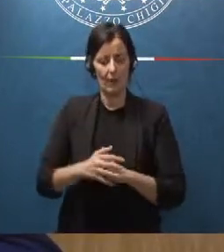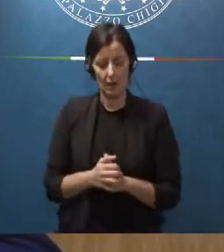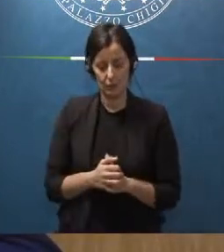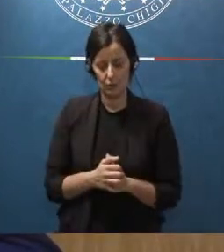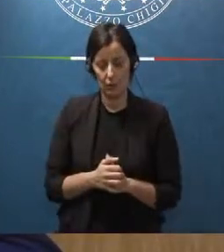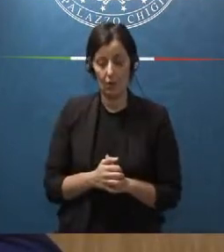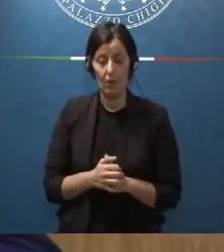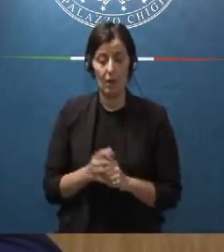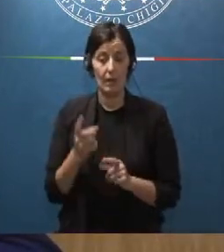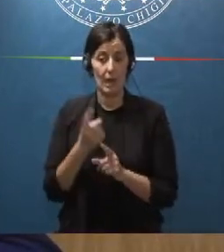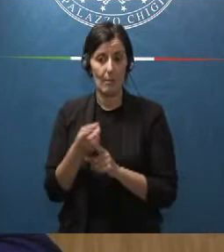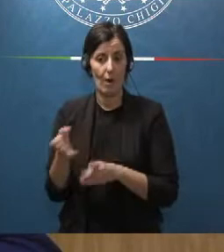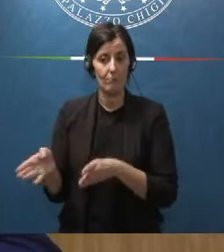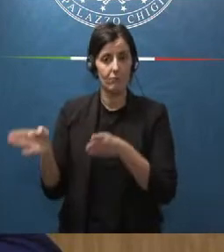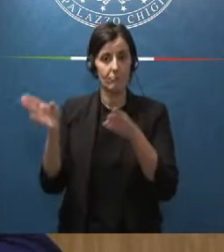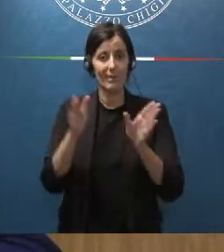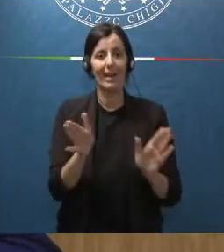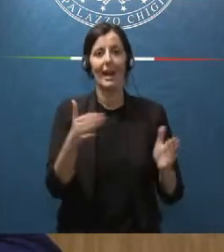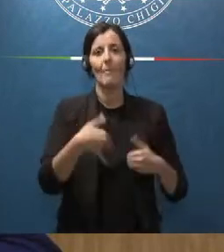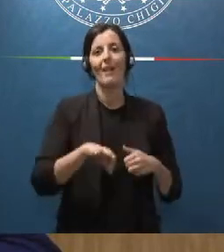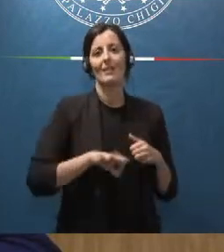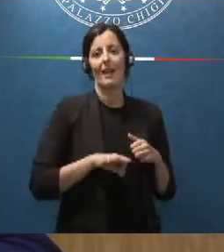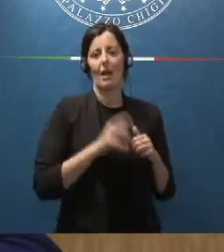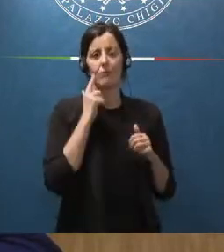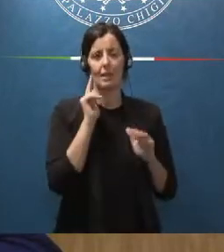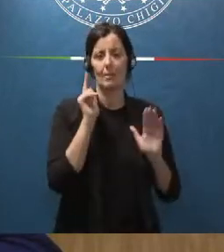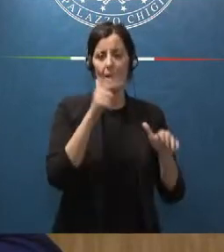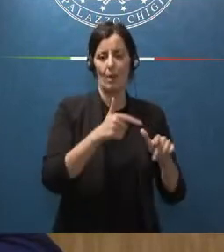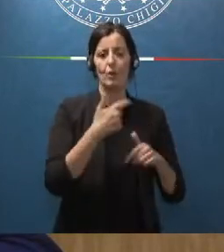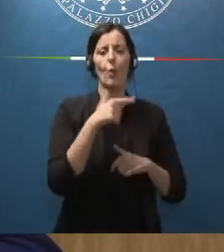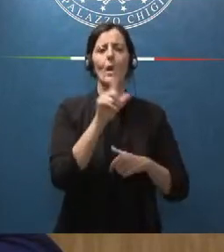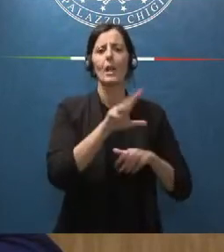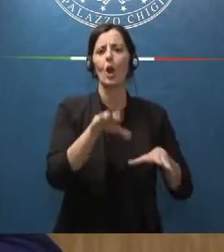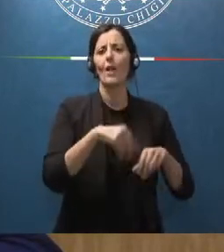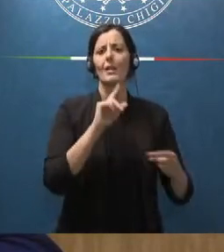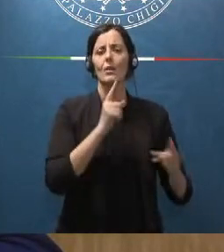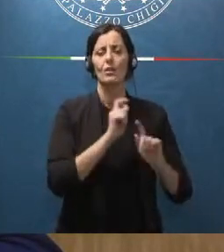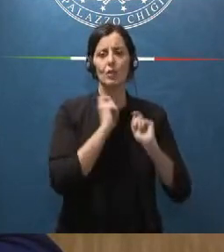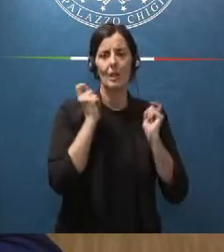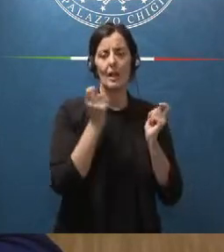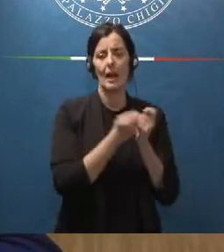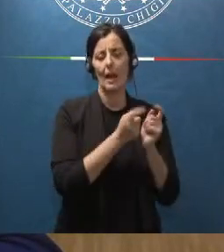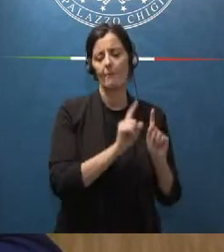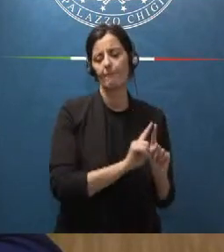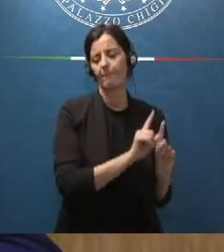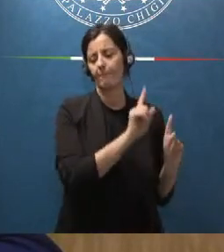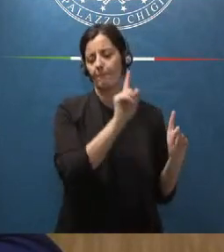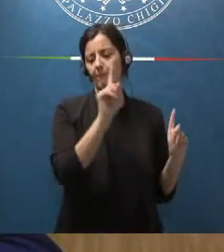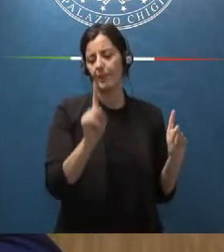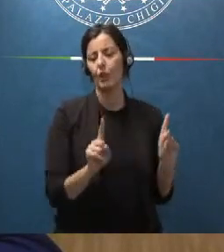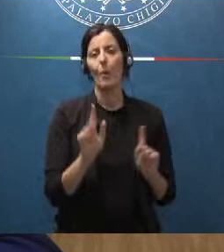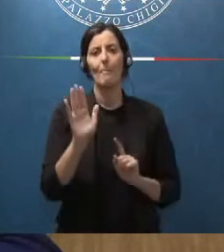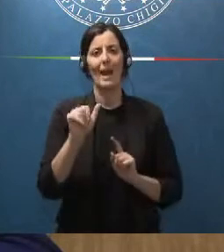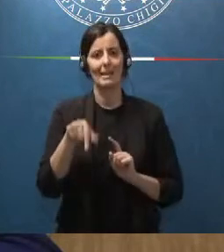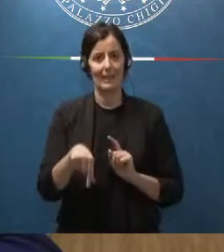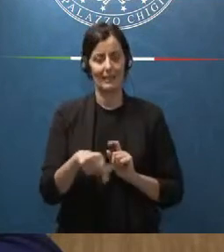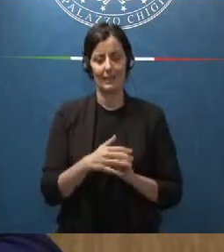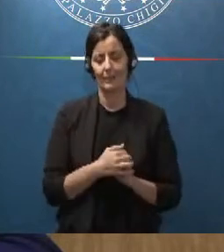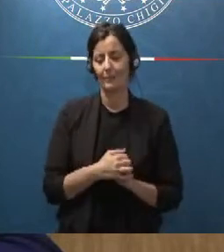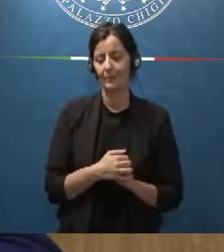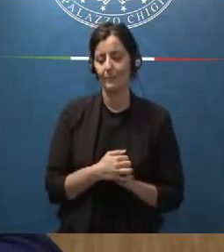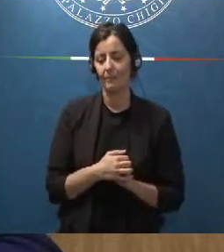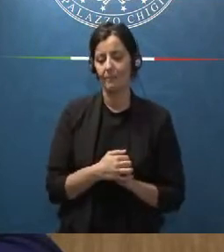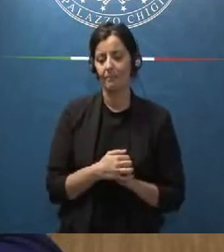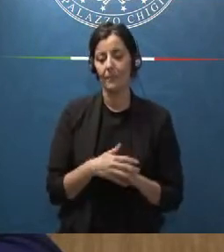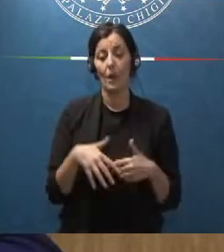in Senato la prossima settimana inizierà lunedì la discussione generale e si chiuderà martedì il